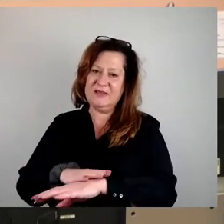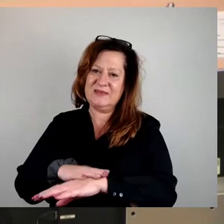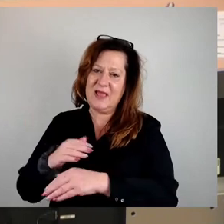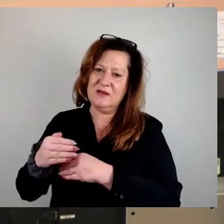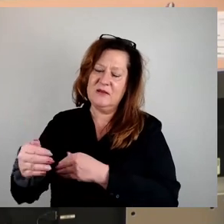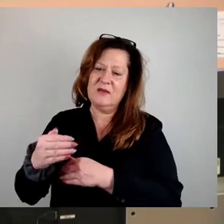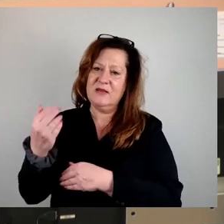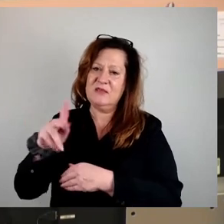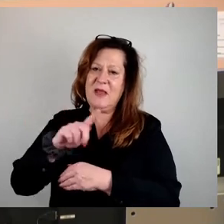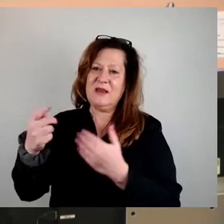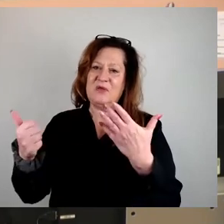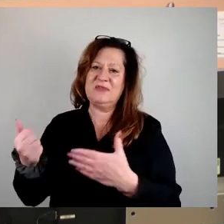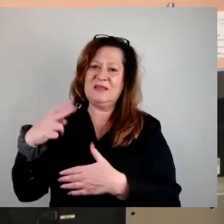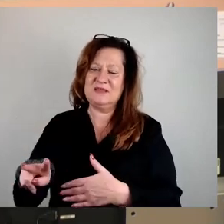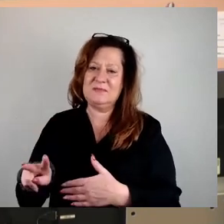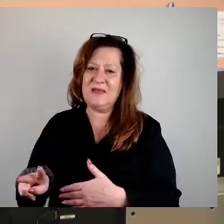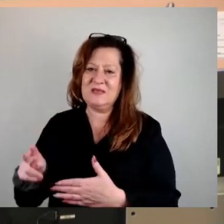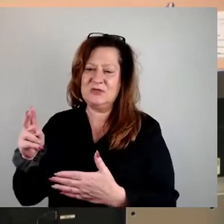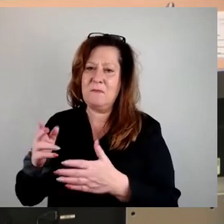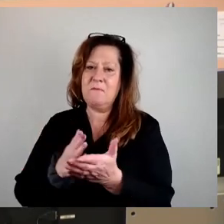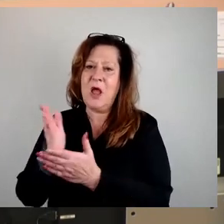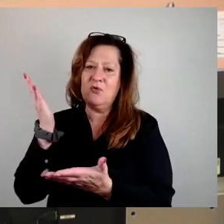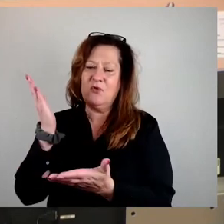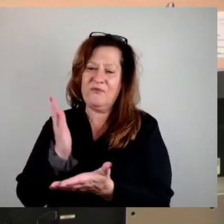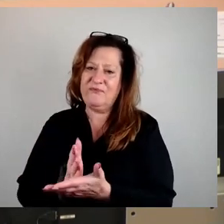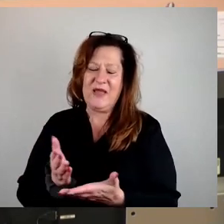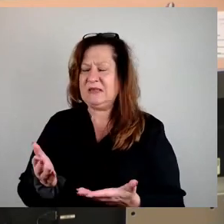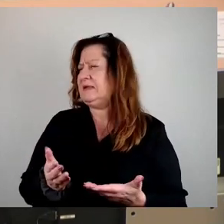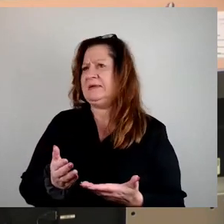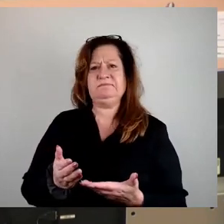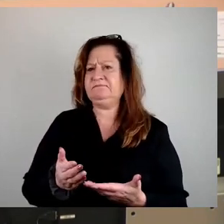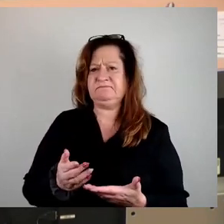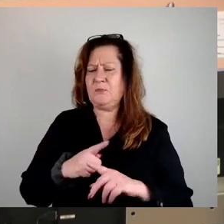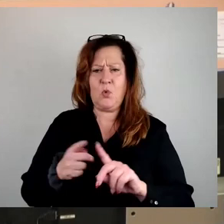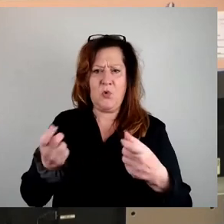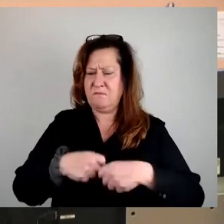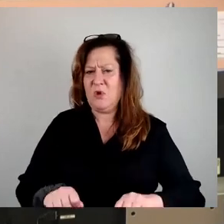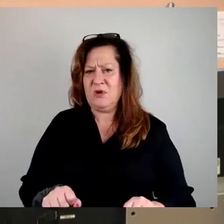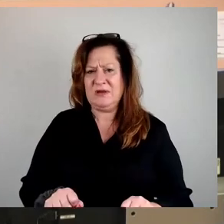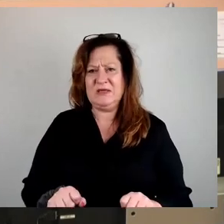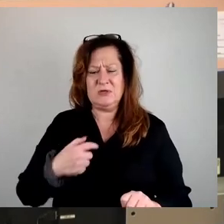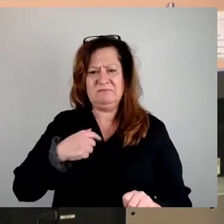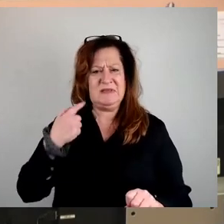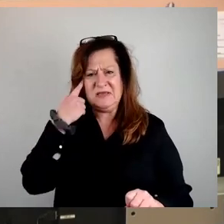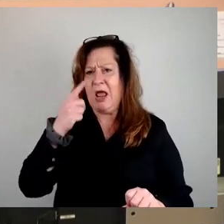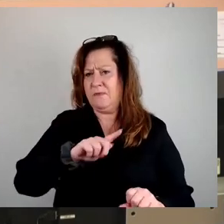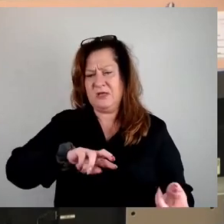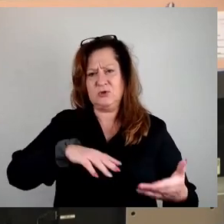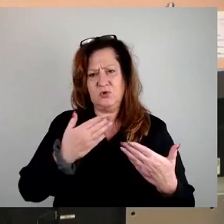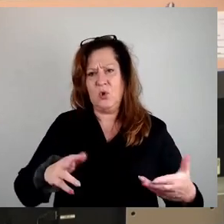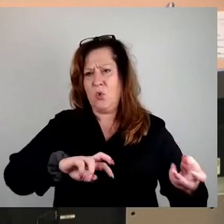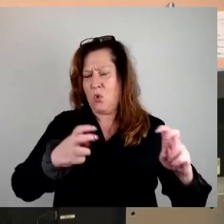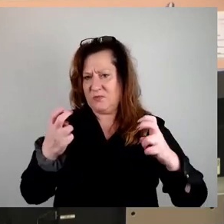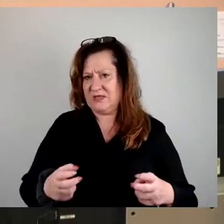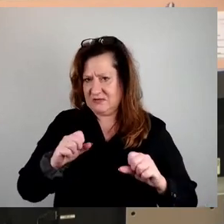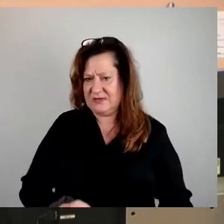irgendwie da eine fertige Planung zu haben, äußerst ambitioniert und ich halte das nicht für realistisch. Eine weitere Voraussetzung